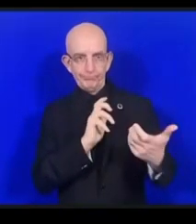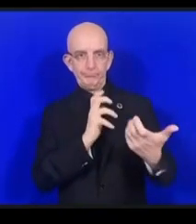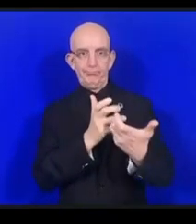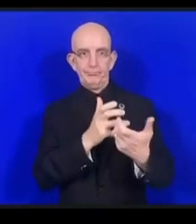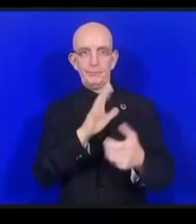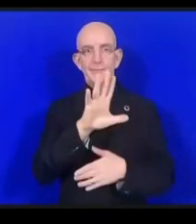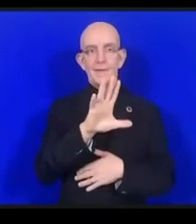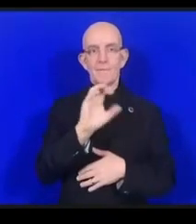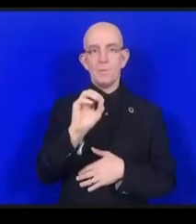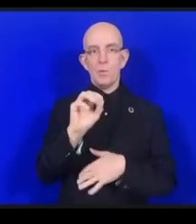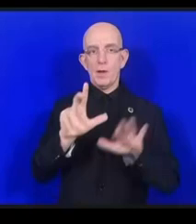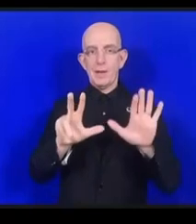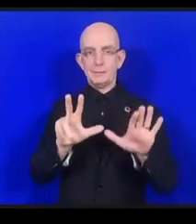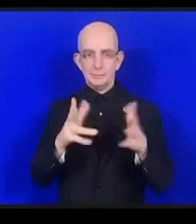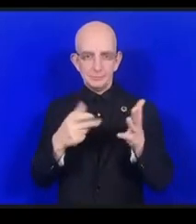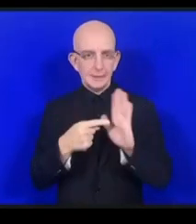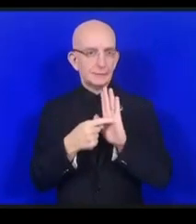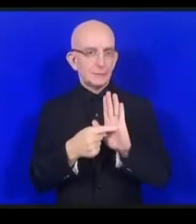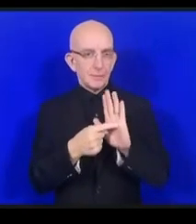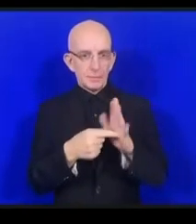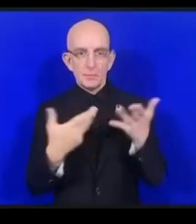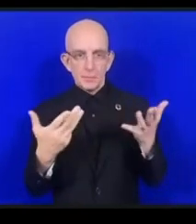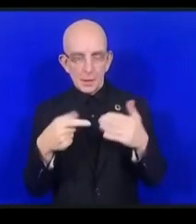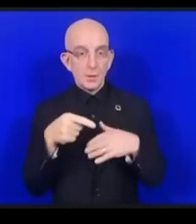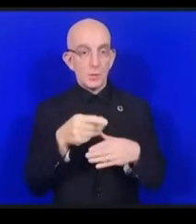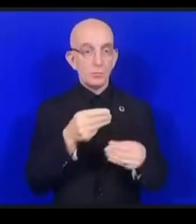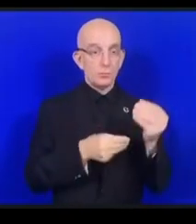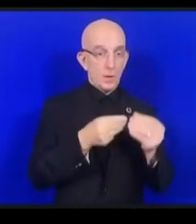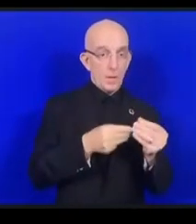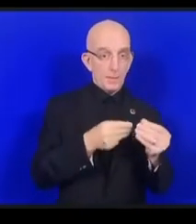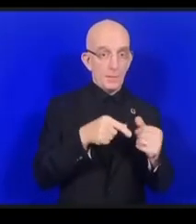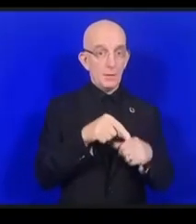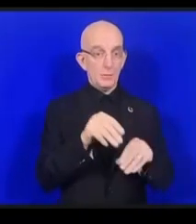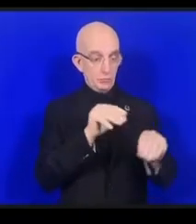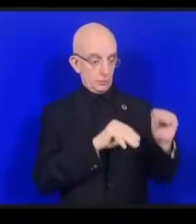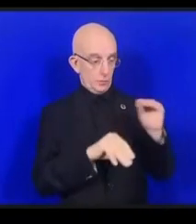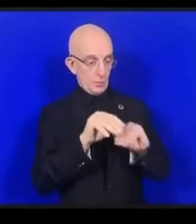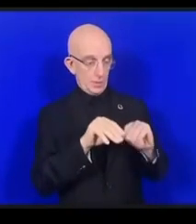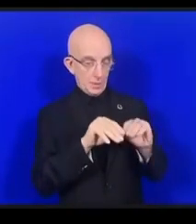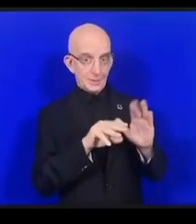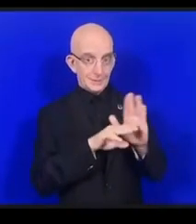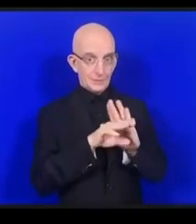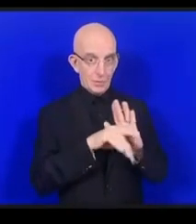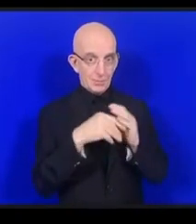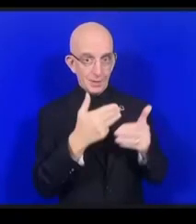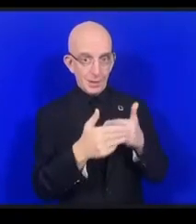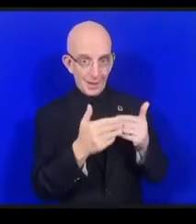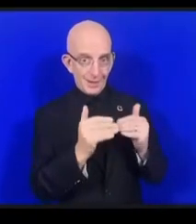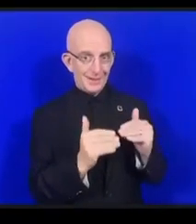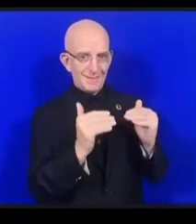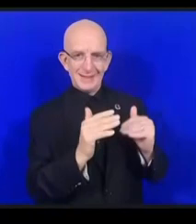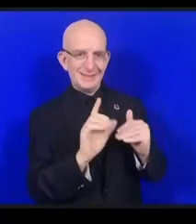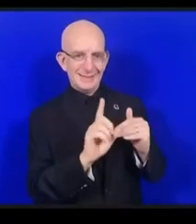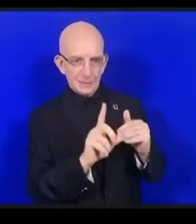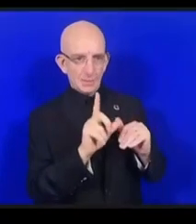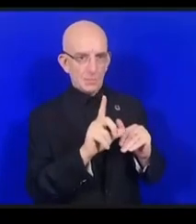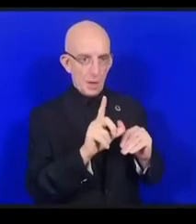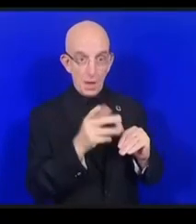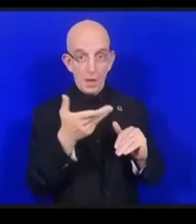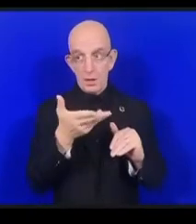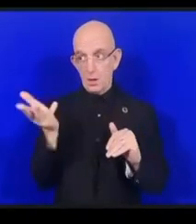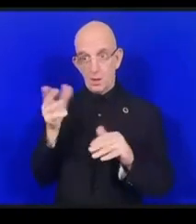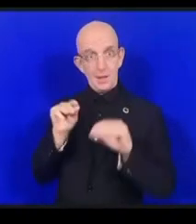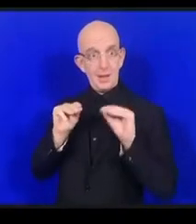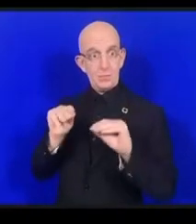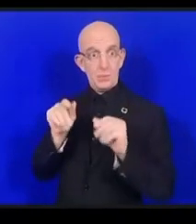éducateurs qui créent des ressources pour la première fois il y a des mécanismes que vous pouvez mettre sur les plateformes à des